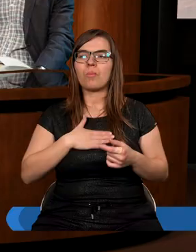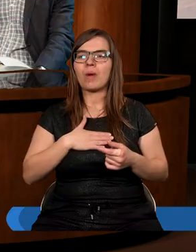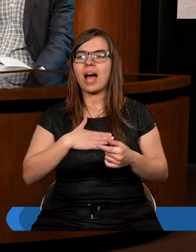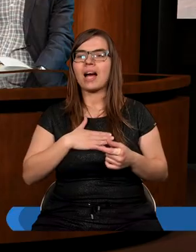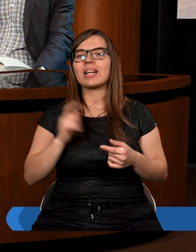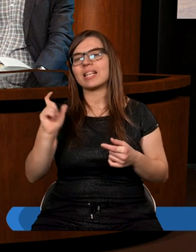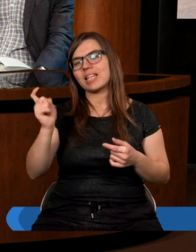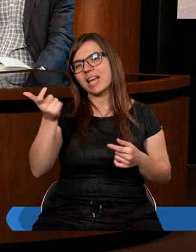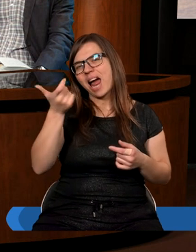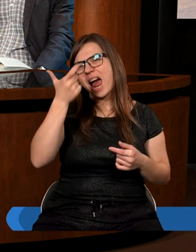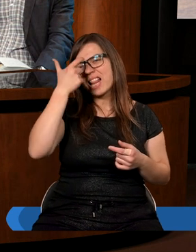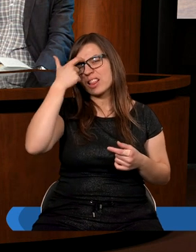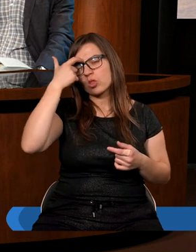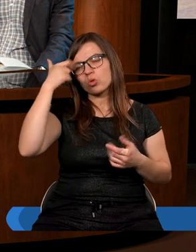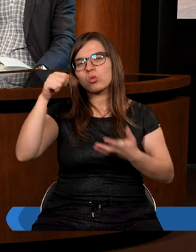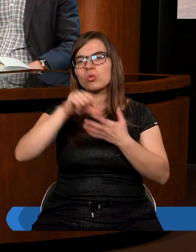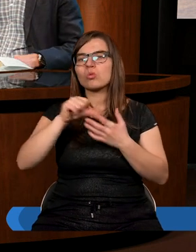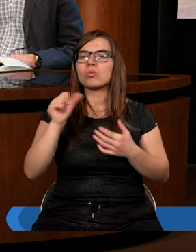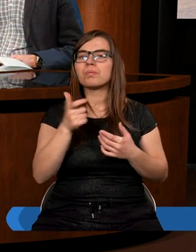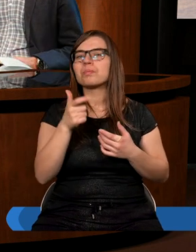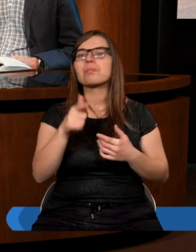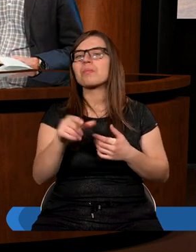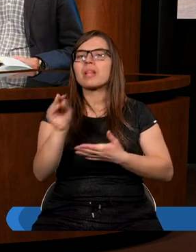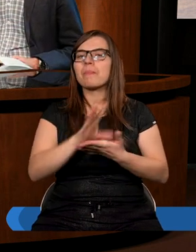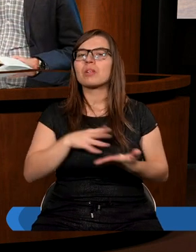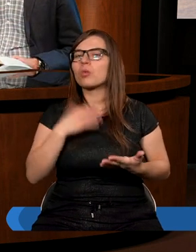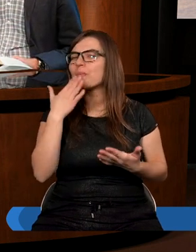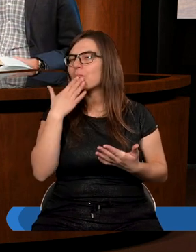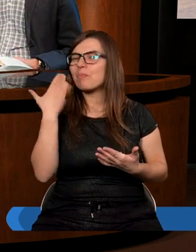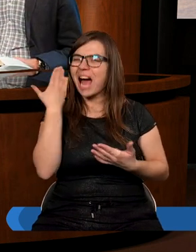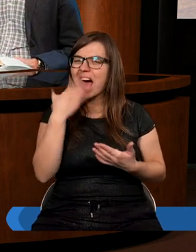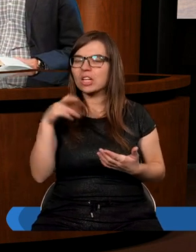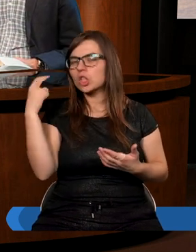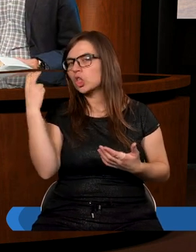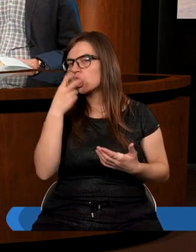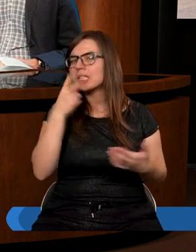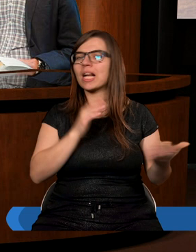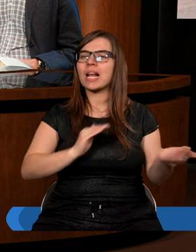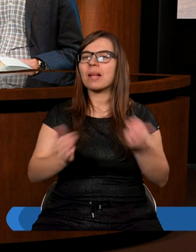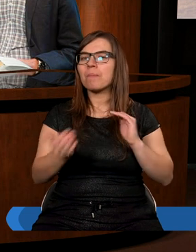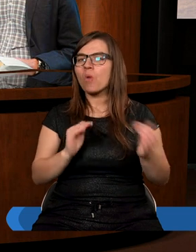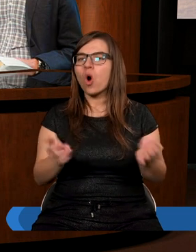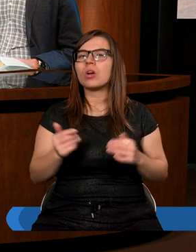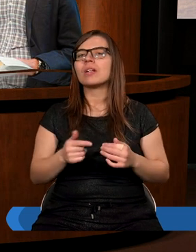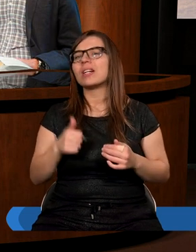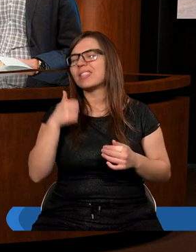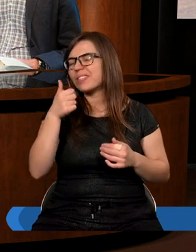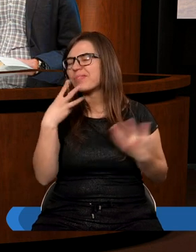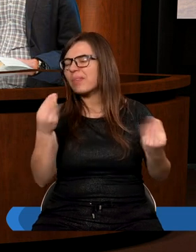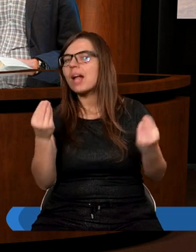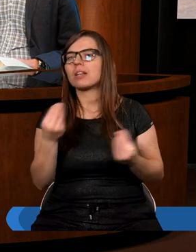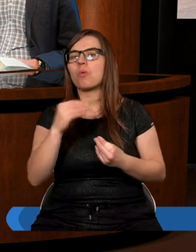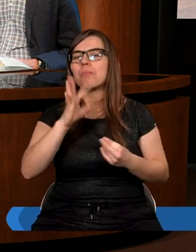Centrum. Pismo Święte mówi w bardzo ciekawy sposób o jednej ze wspaniałych, pięknych